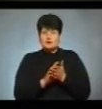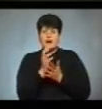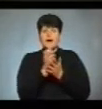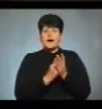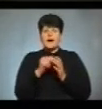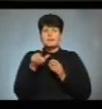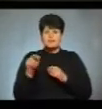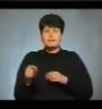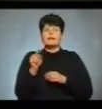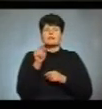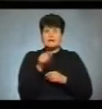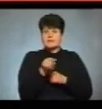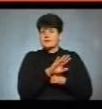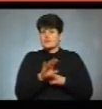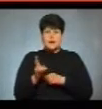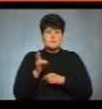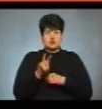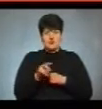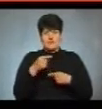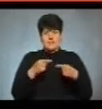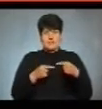такий-то не з'явився на дебаті.